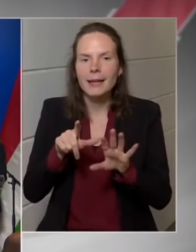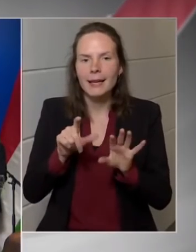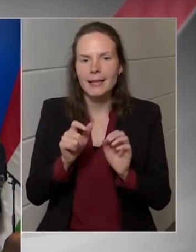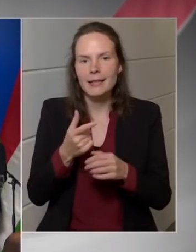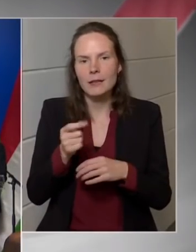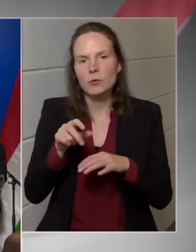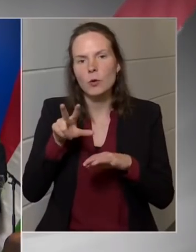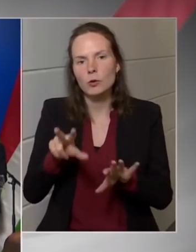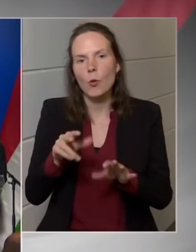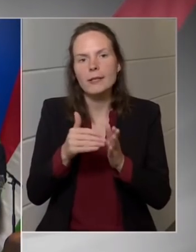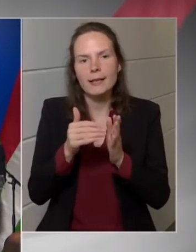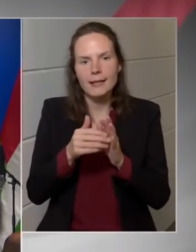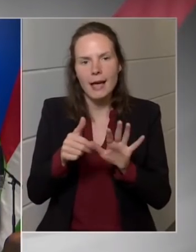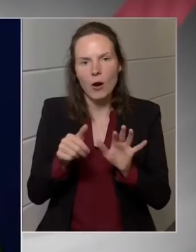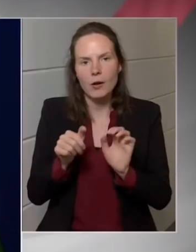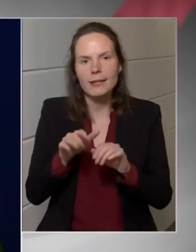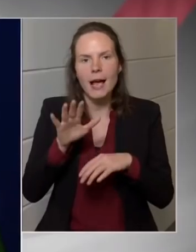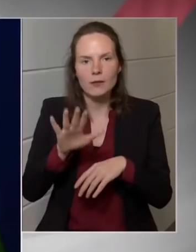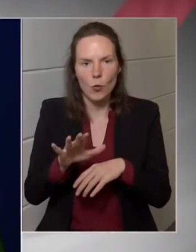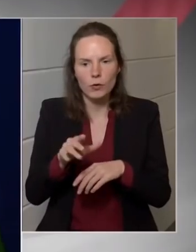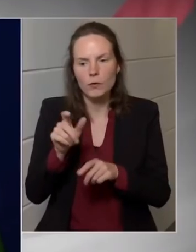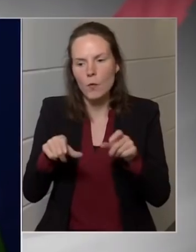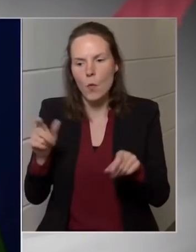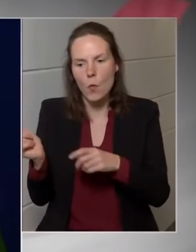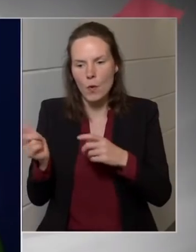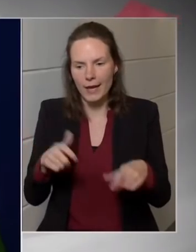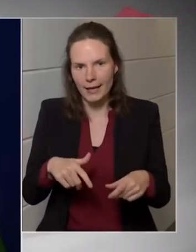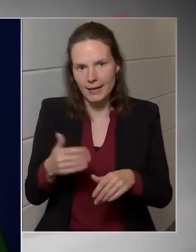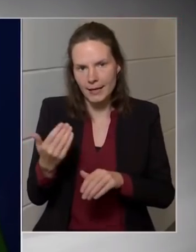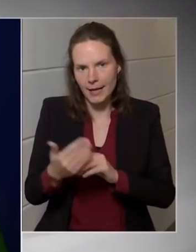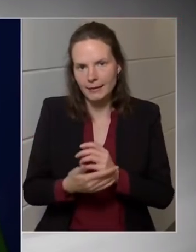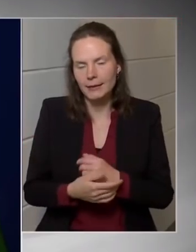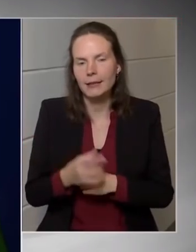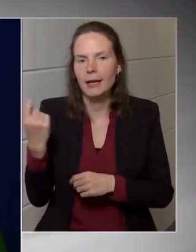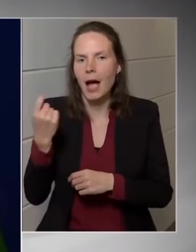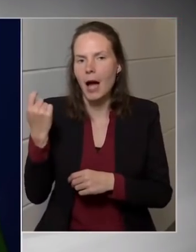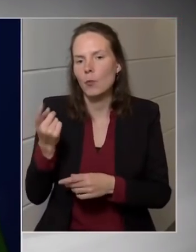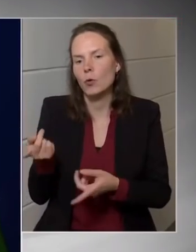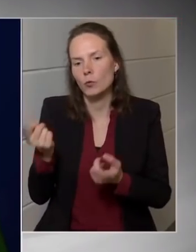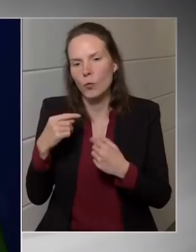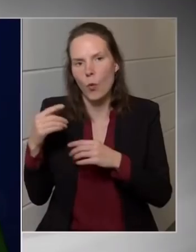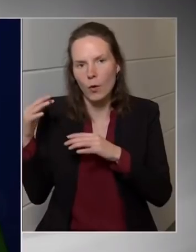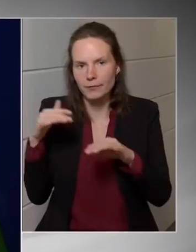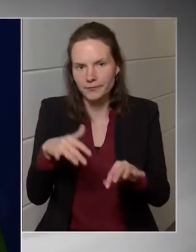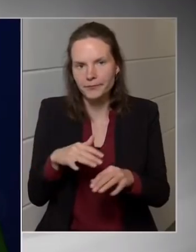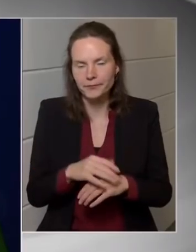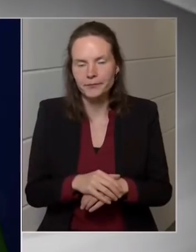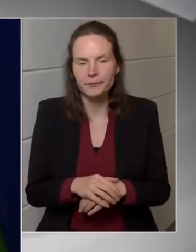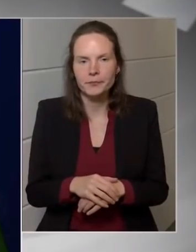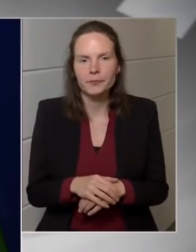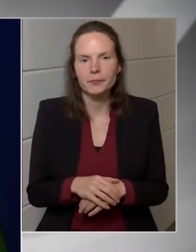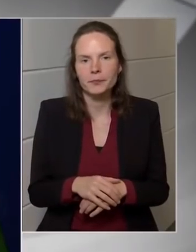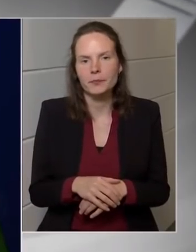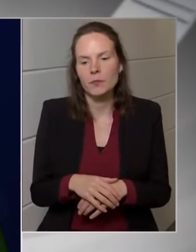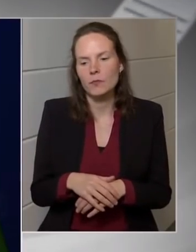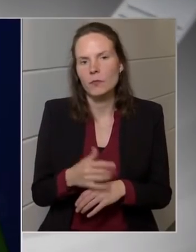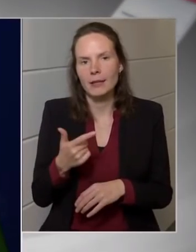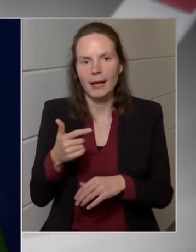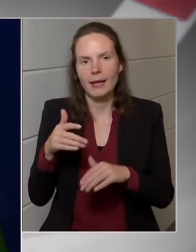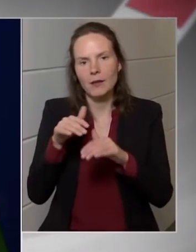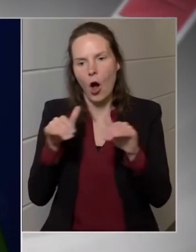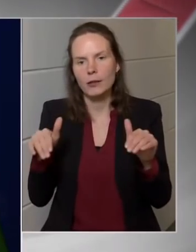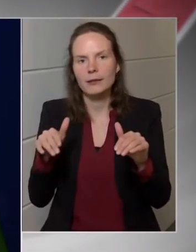725.605 fő érkezett eddig, a háború elől menekülve a két határon összességében.